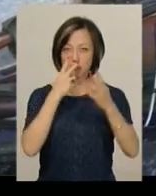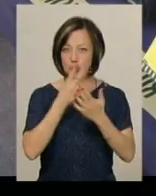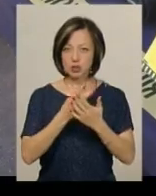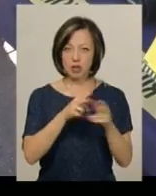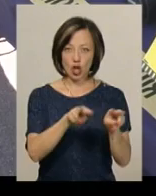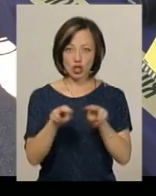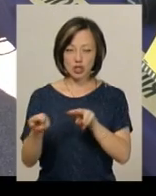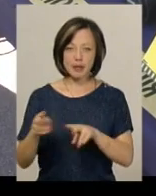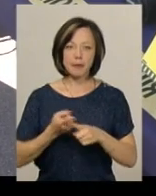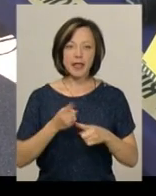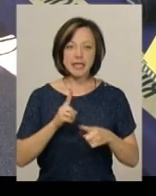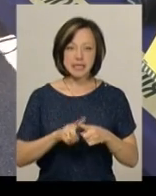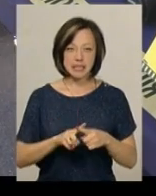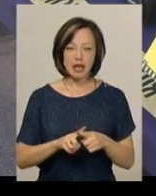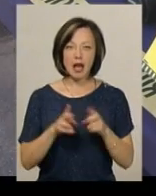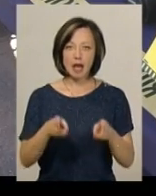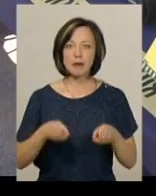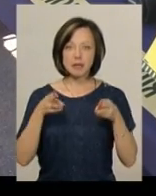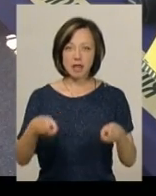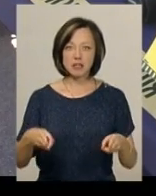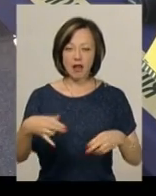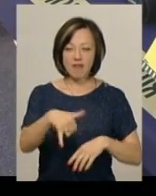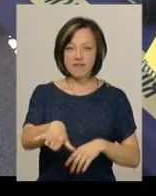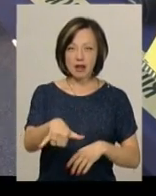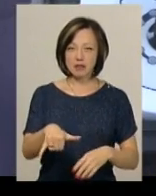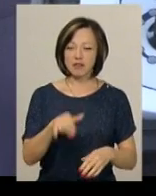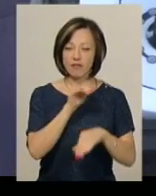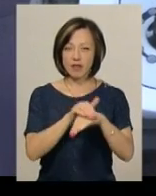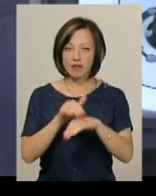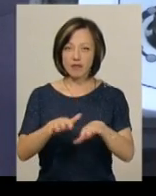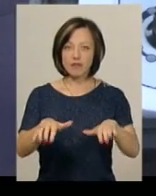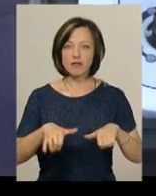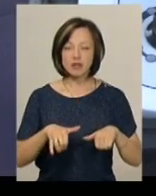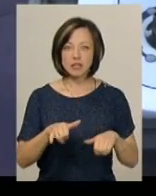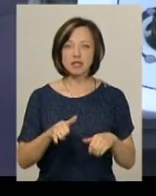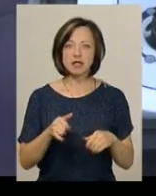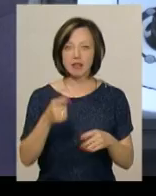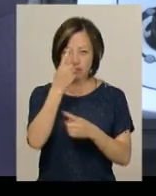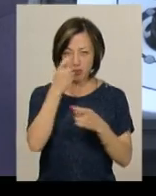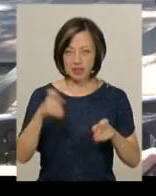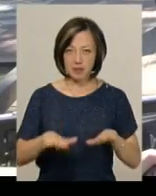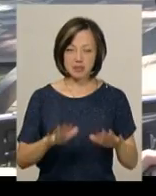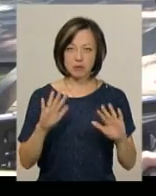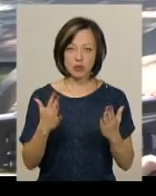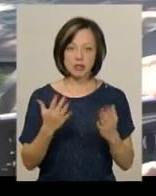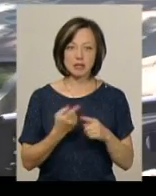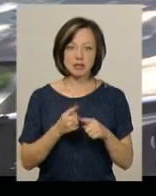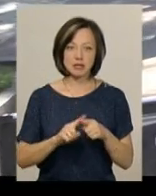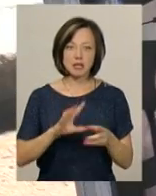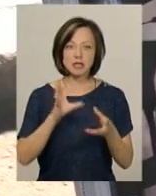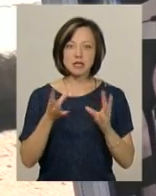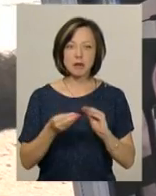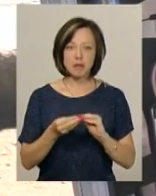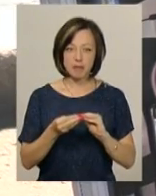А це криміналістичні валізи для виявлення вилучення та фіксації слідової інформації на місці події. Це йде загальна